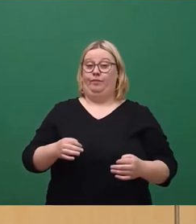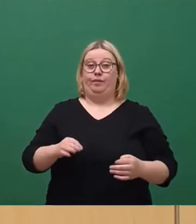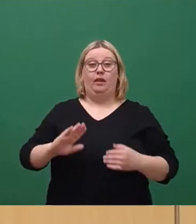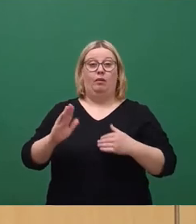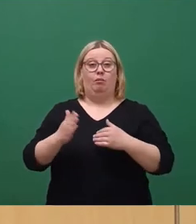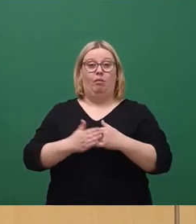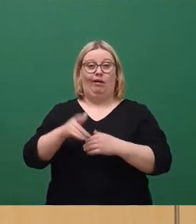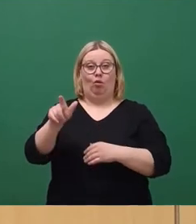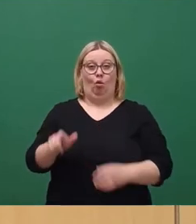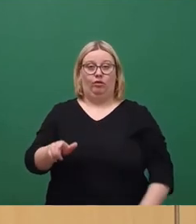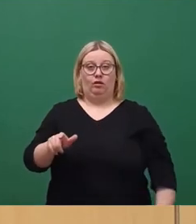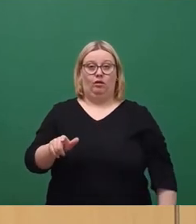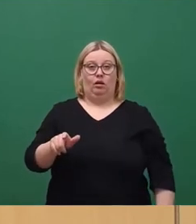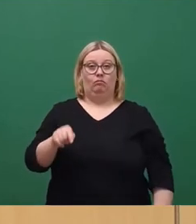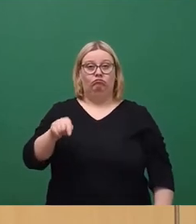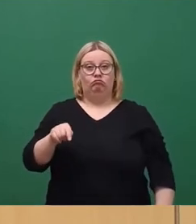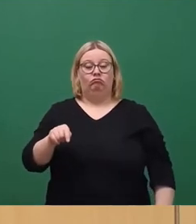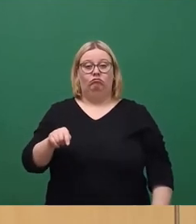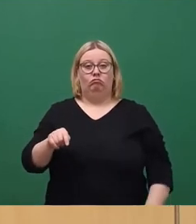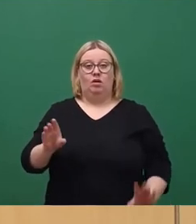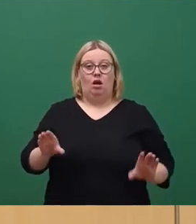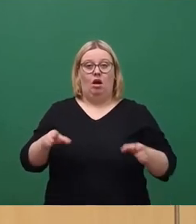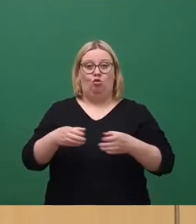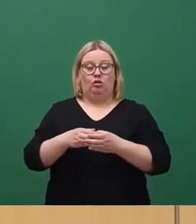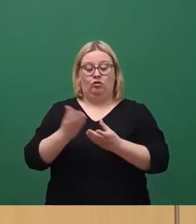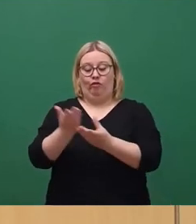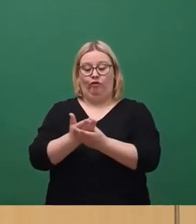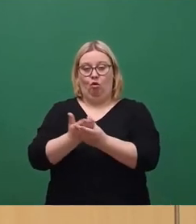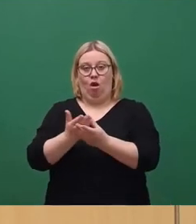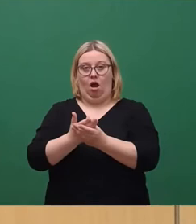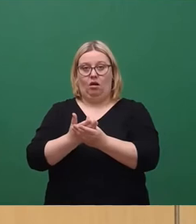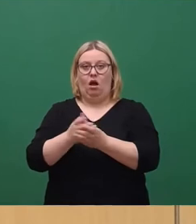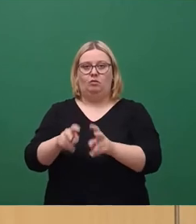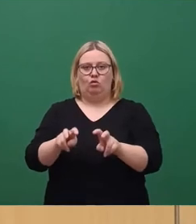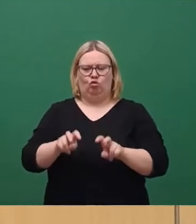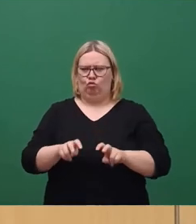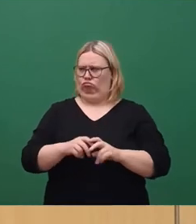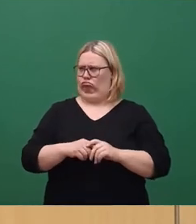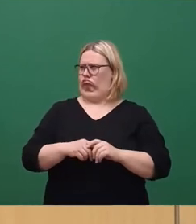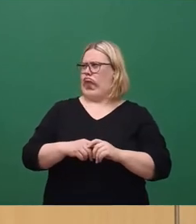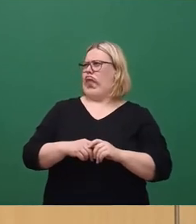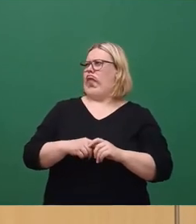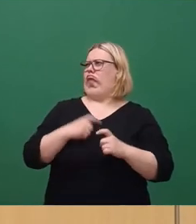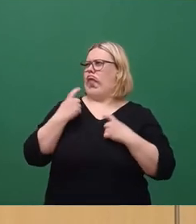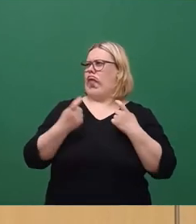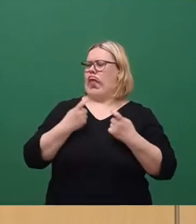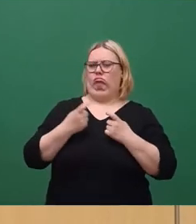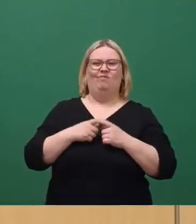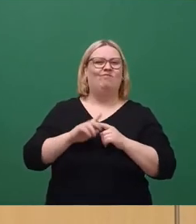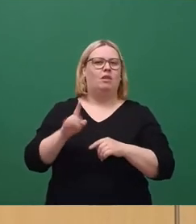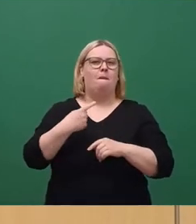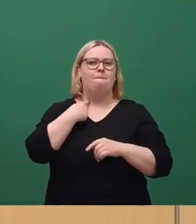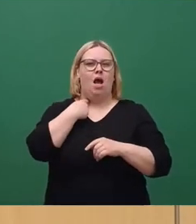in der besagten Ausschusssitzung die Vorlage bis auf Weiteres zurückzog. Im Mai kam dann die wundersame Meldung,